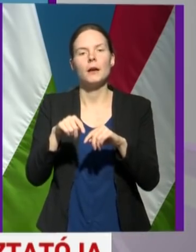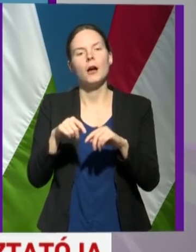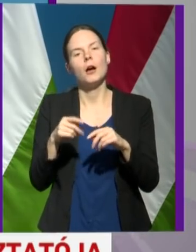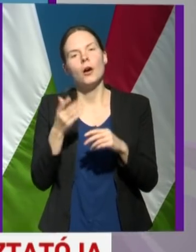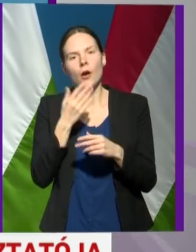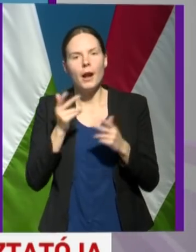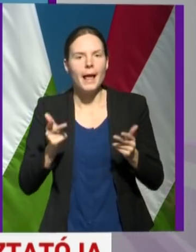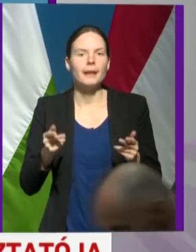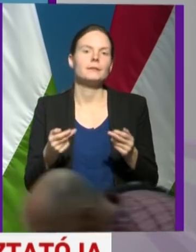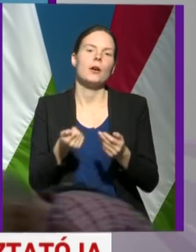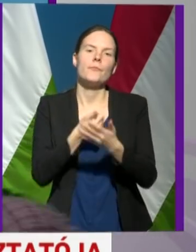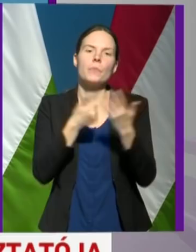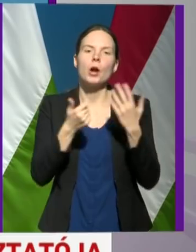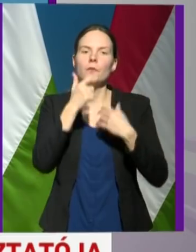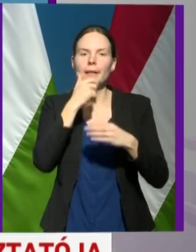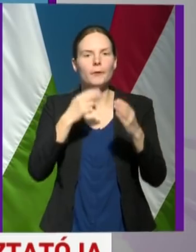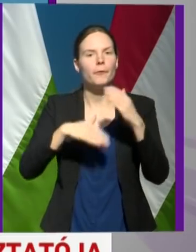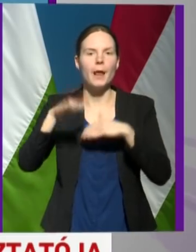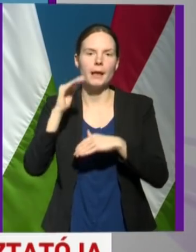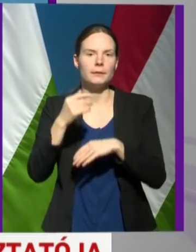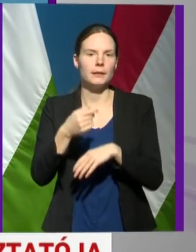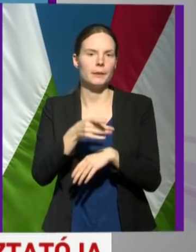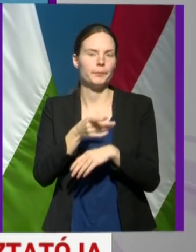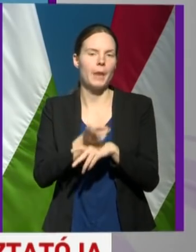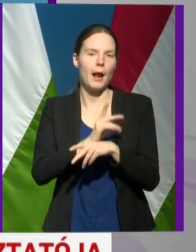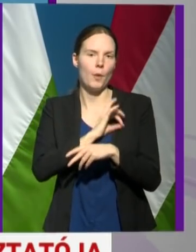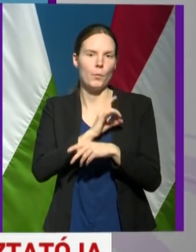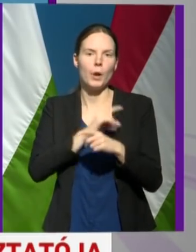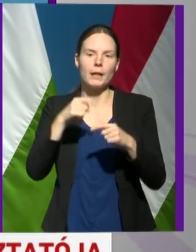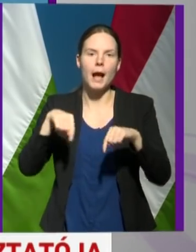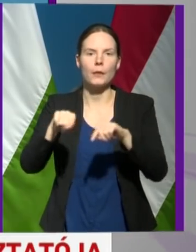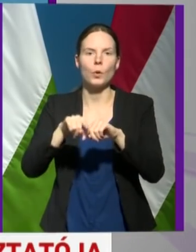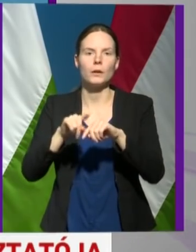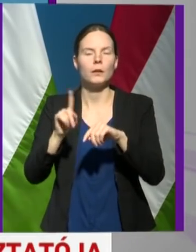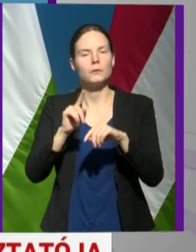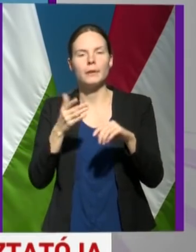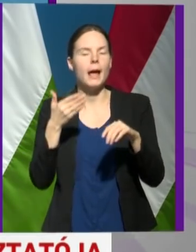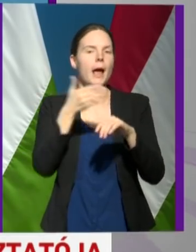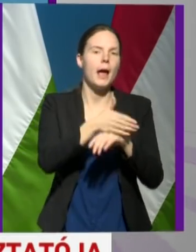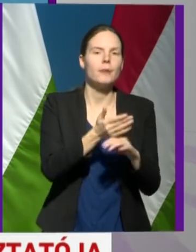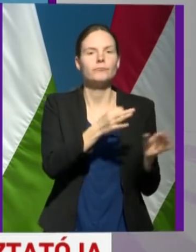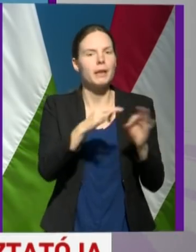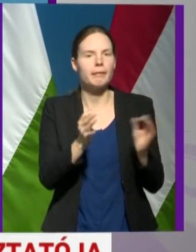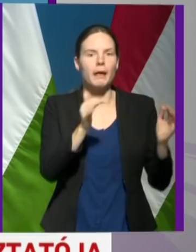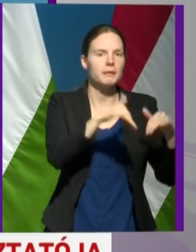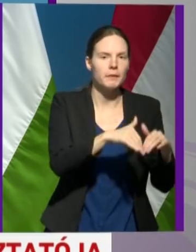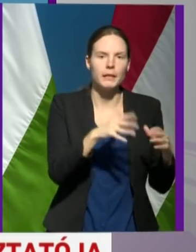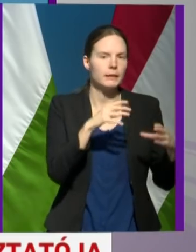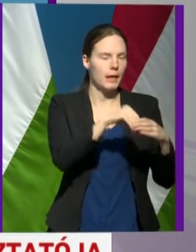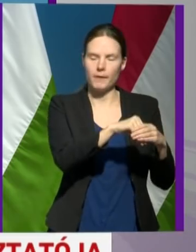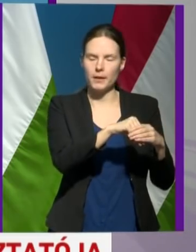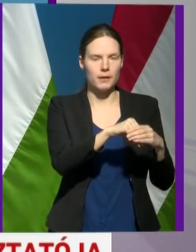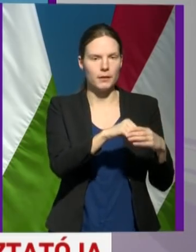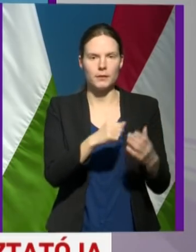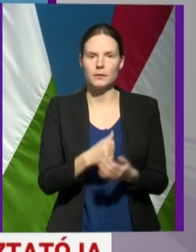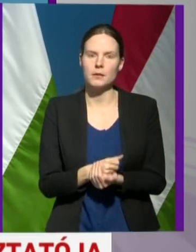fölötti állampolgárok kerüljék a közösségi rendezvényeket, és ne menjenek